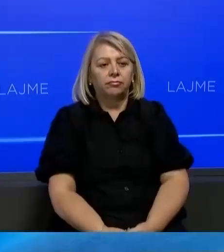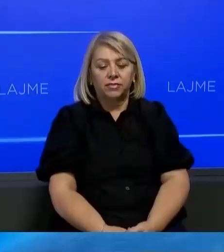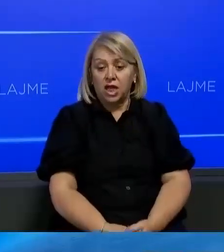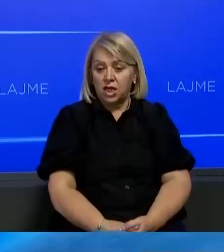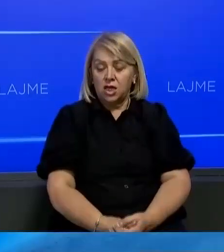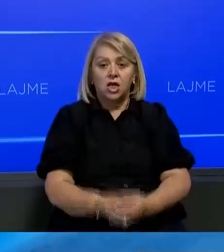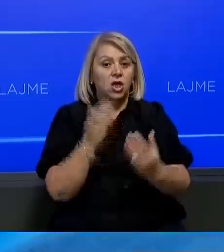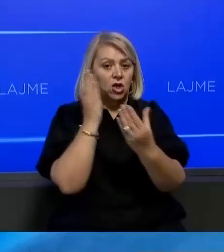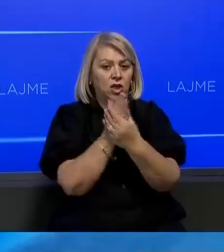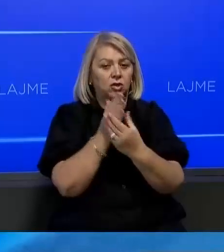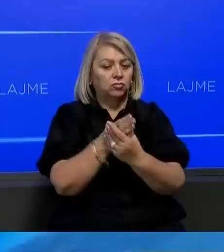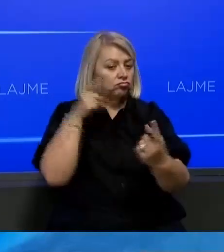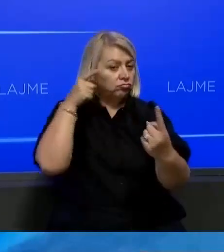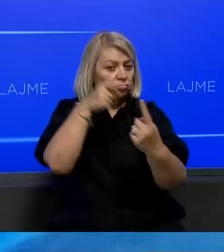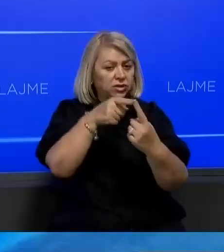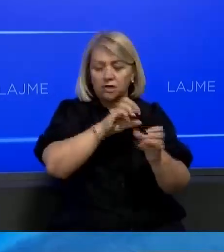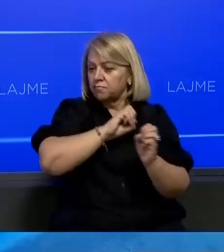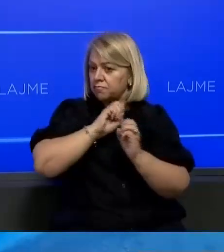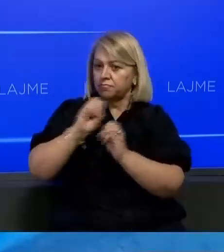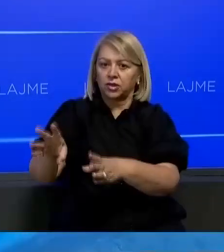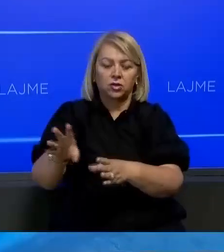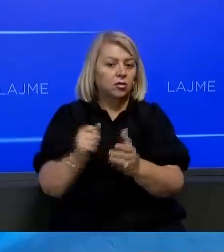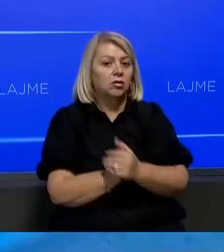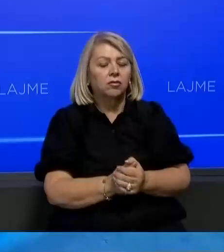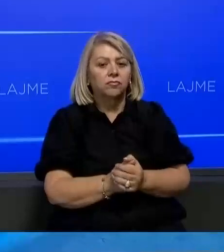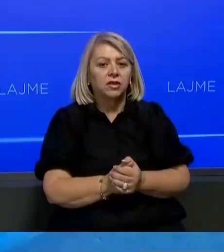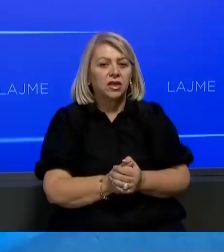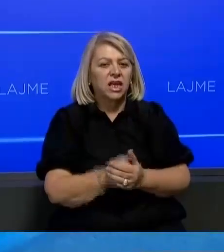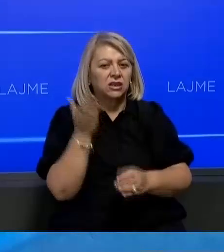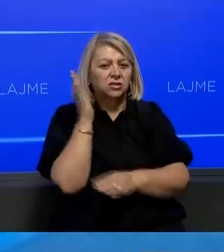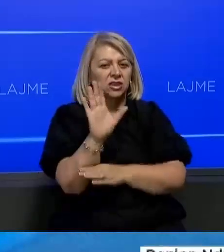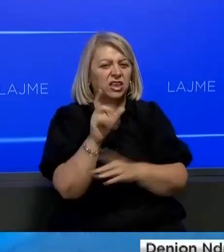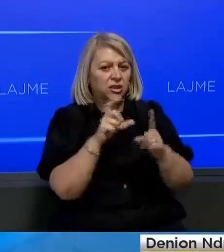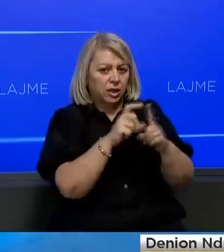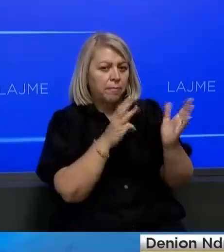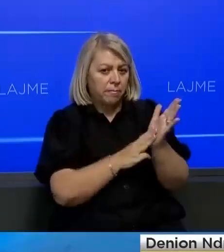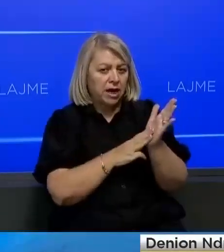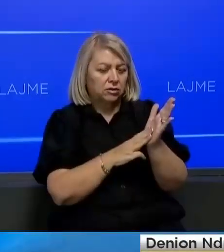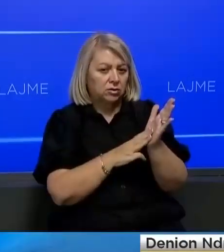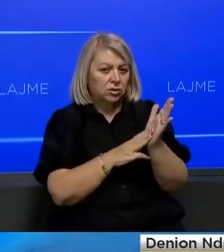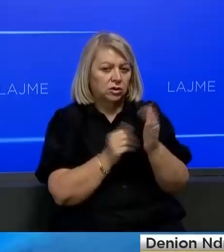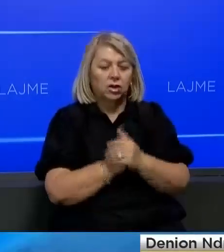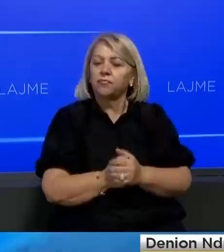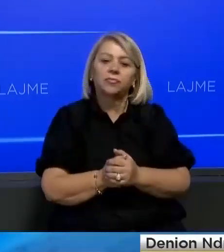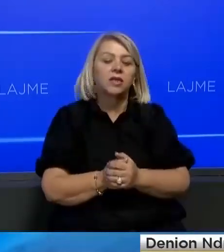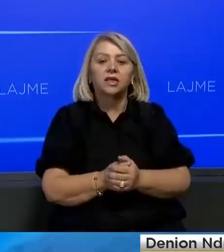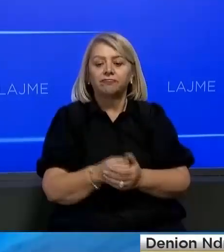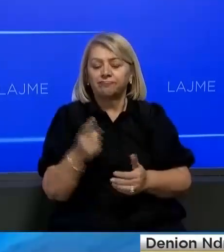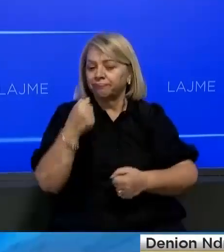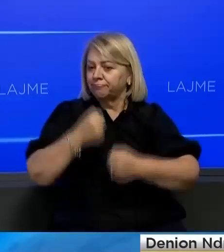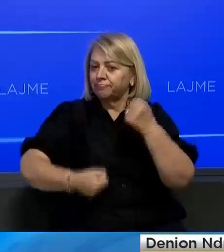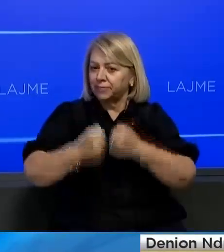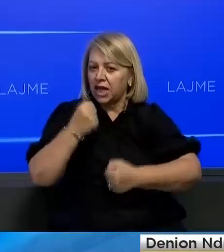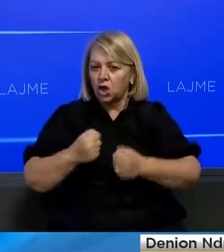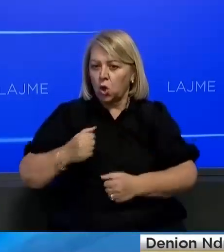Rezoluta është përqyndruar në hedhjen posht të pretendimeve të senatorit Zitëran Dik Martis i dhe të kësillit e Europës për kim se krim e luftet të